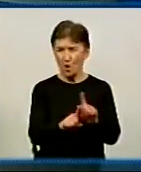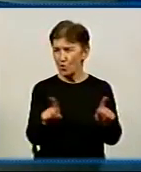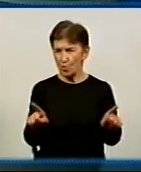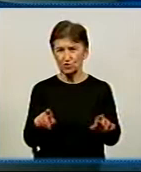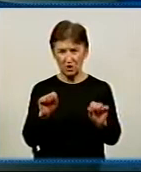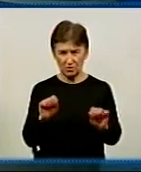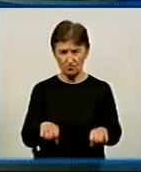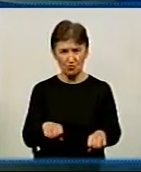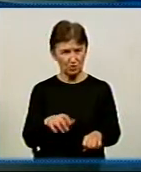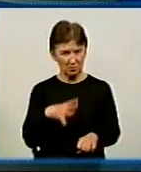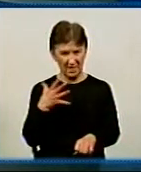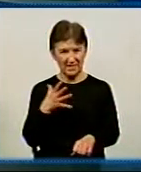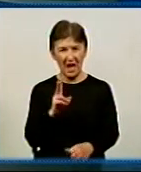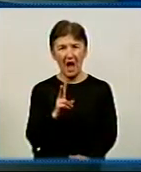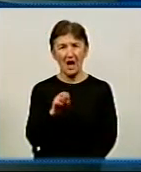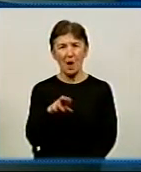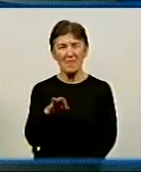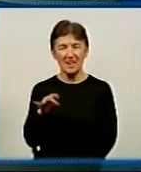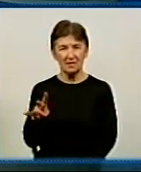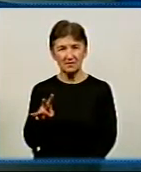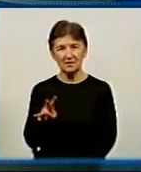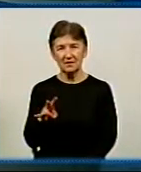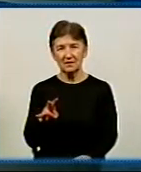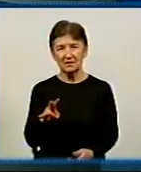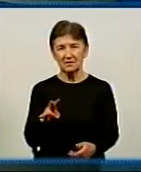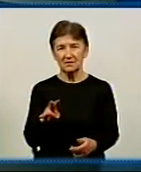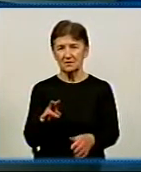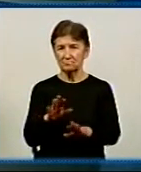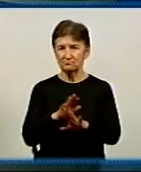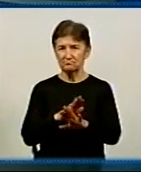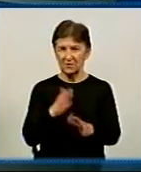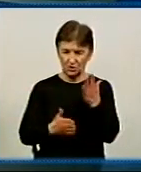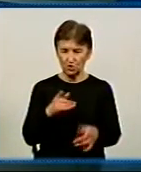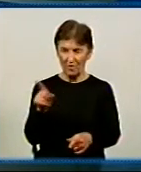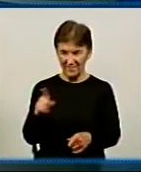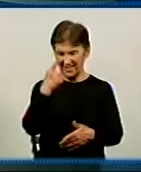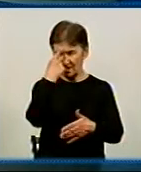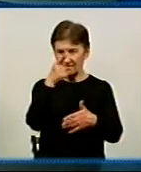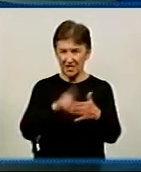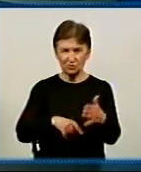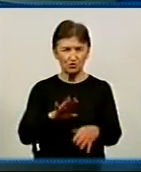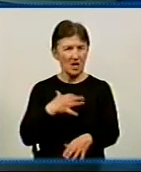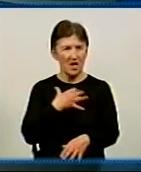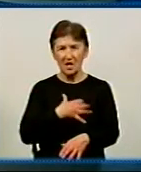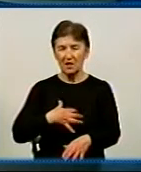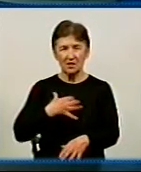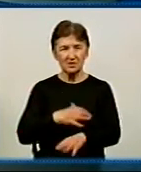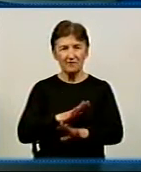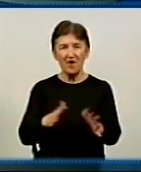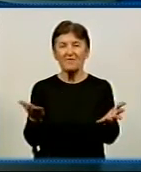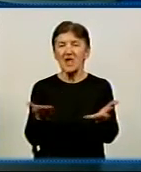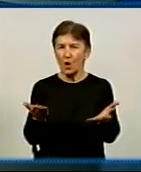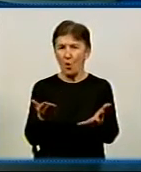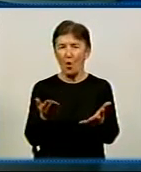він є віруючою людиною, не суть до якої конфесії він належить, якому Богу, якого Бога